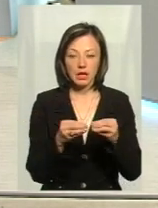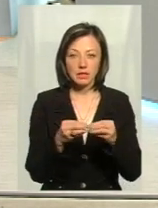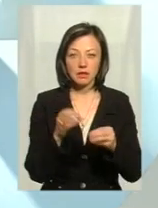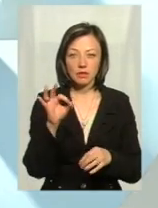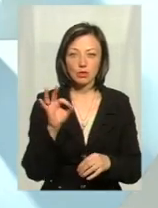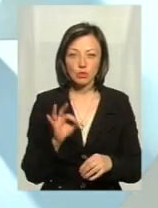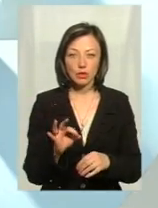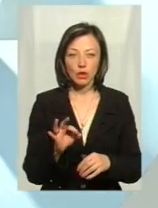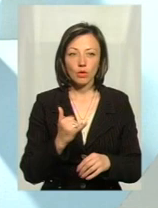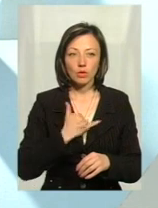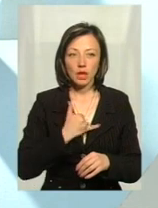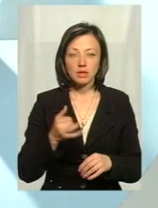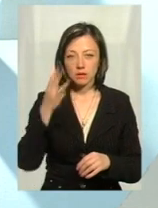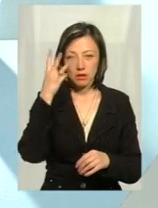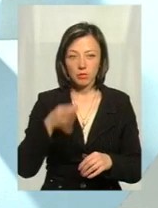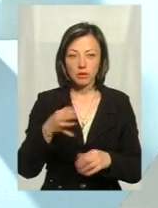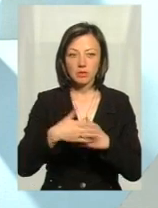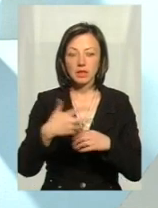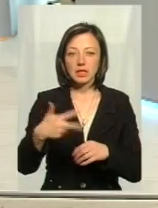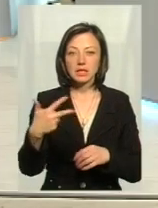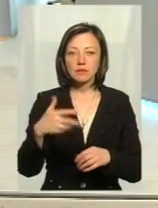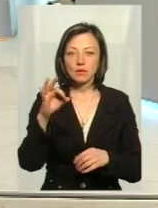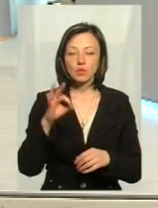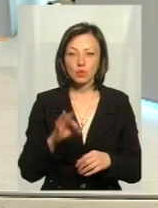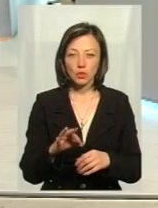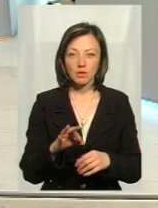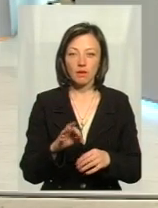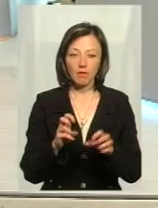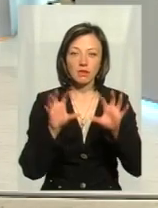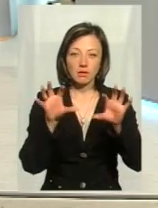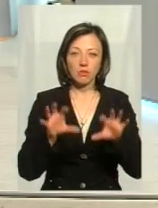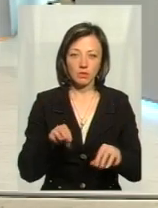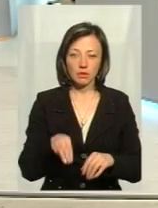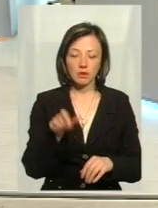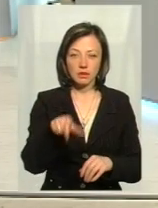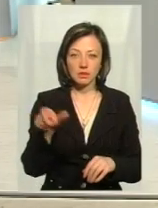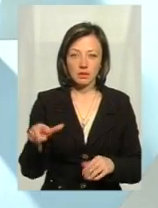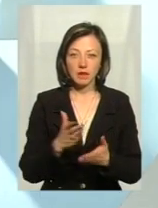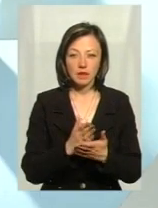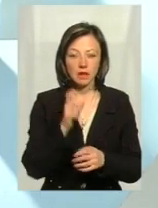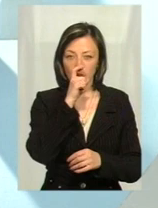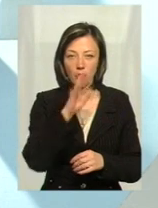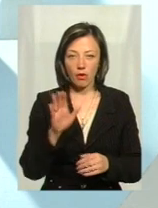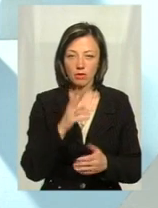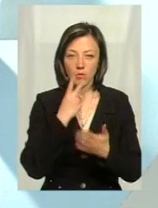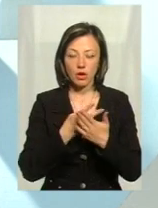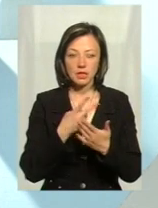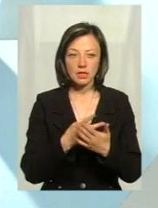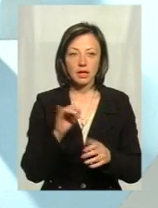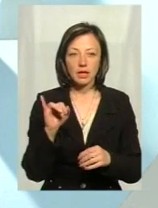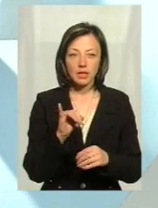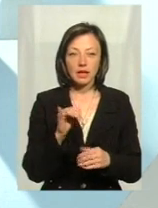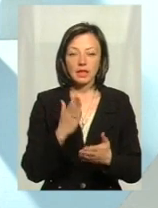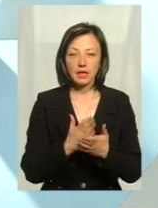відсотків, то в нас на Хмельниччині порядка 30 відсотків ми виходимо вже на легального таксіста. Це досить непоганий показник і